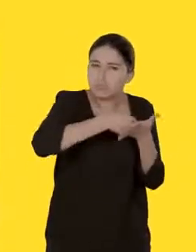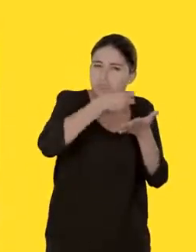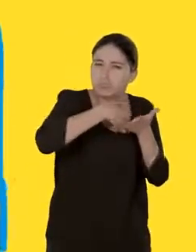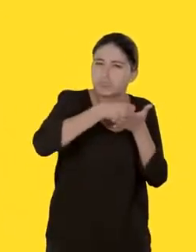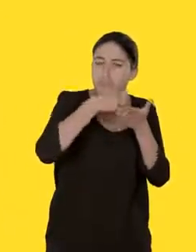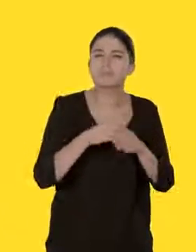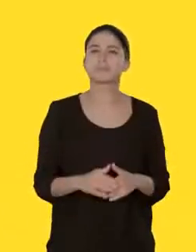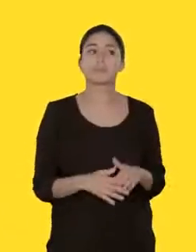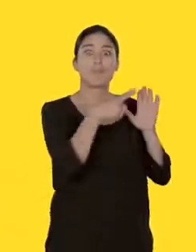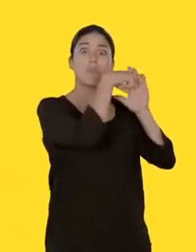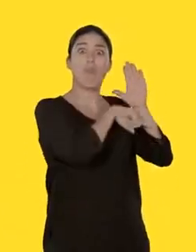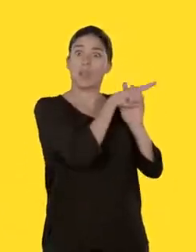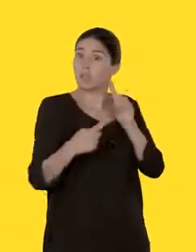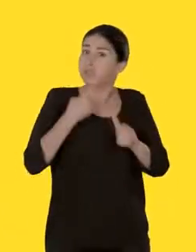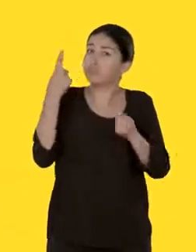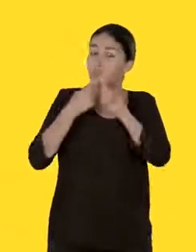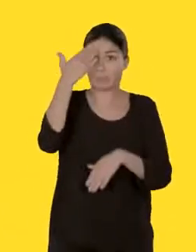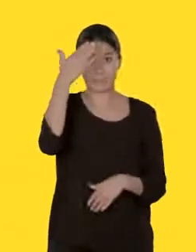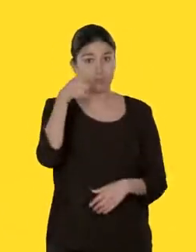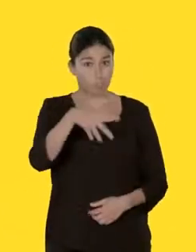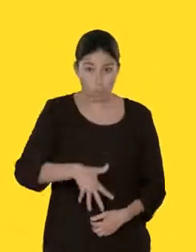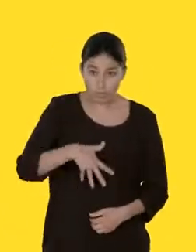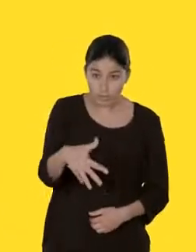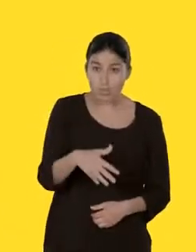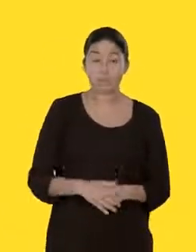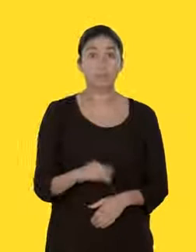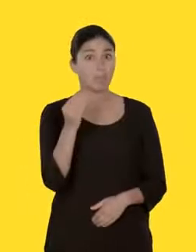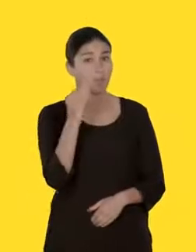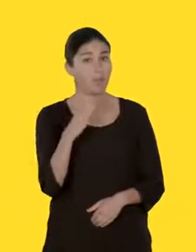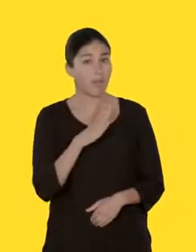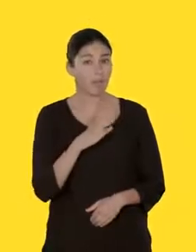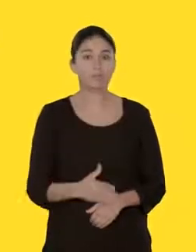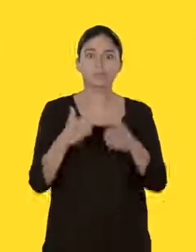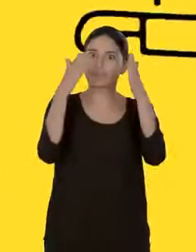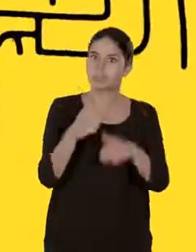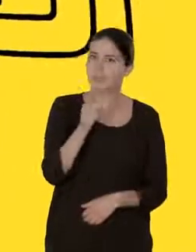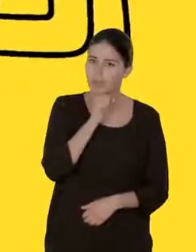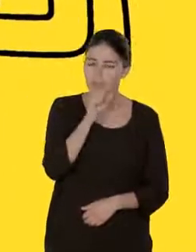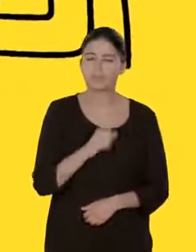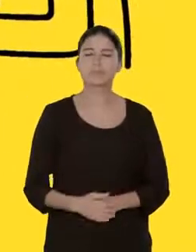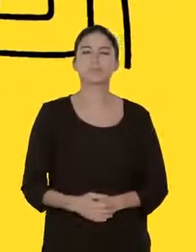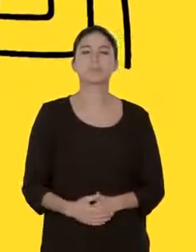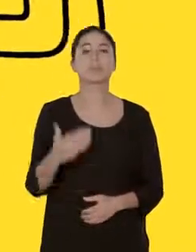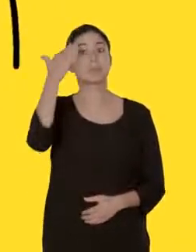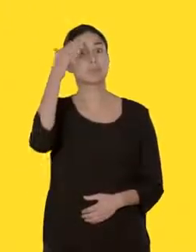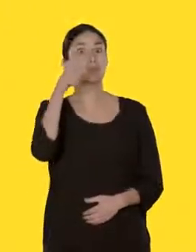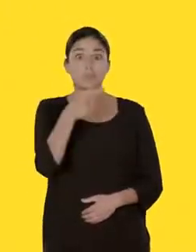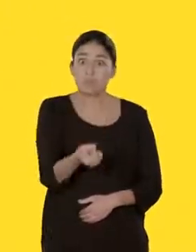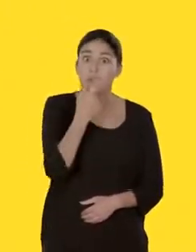Vous êtes particulièrement concerné si vous êtes enceinte, Vous avez un bébé. Vous êtes une personne âgée.